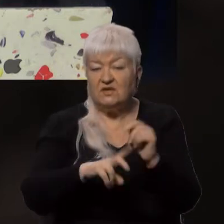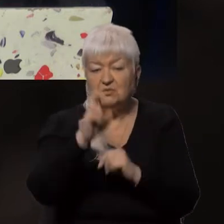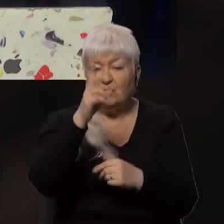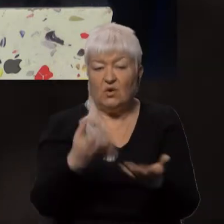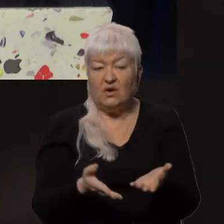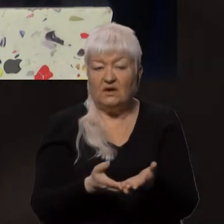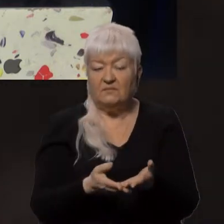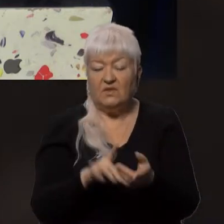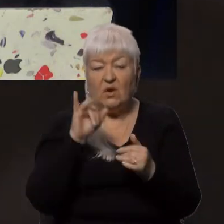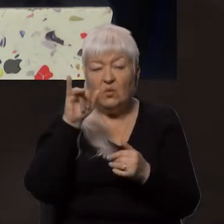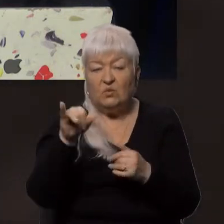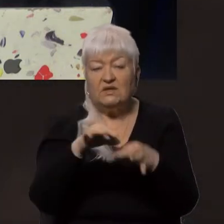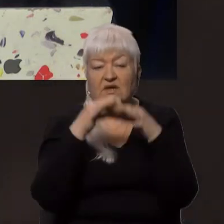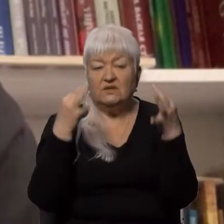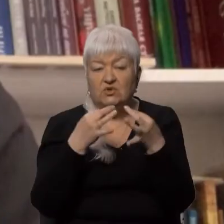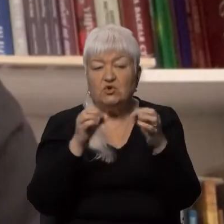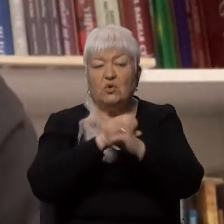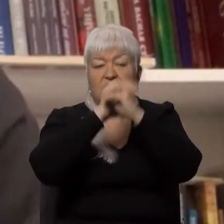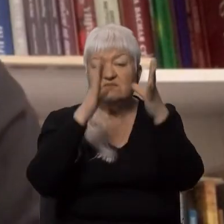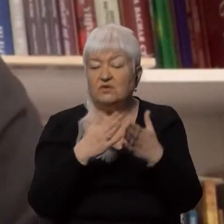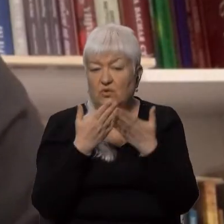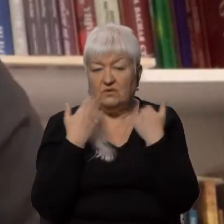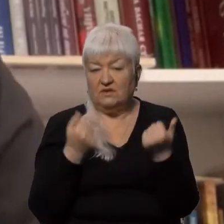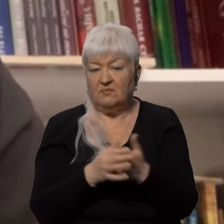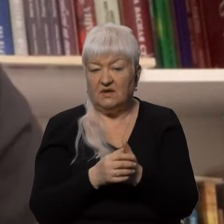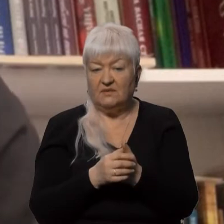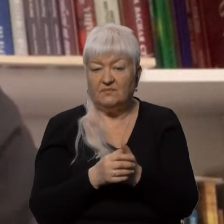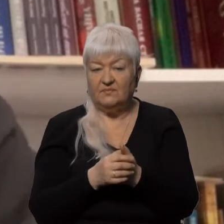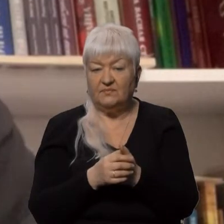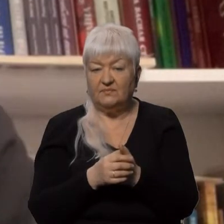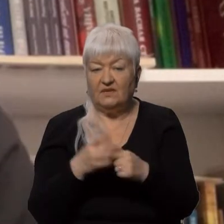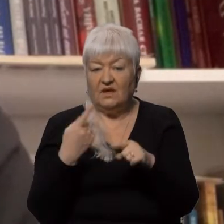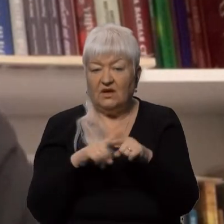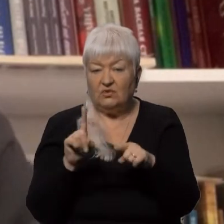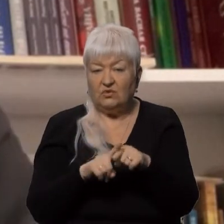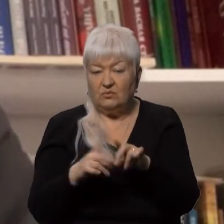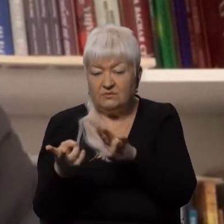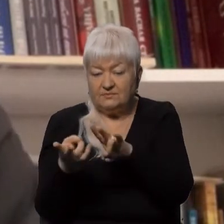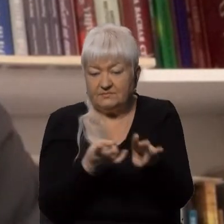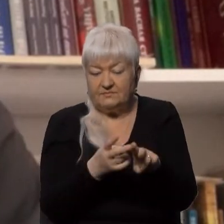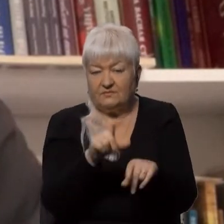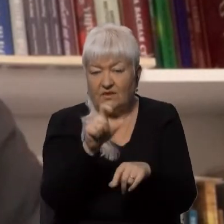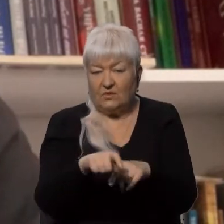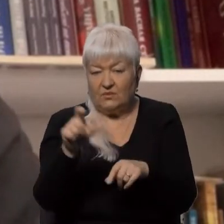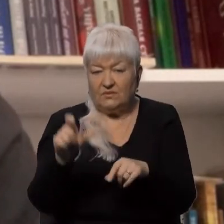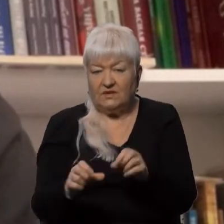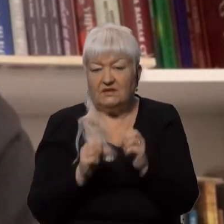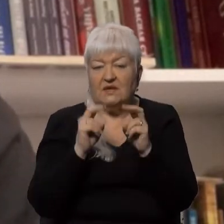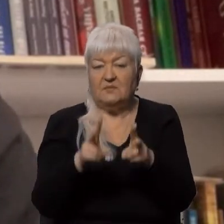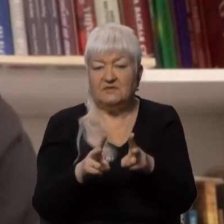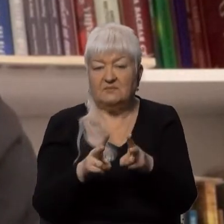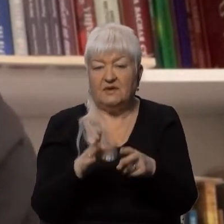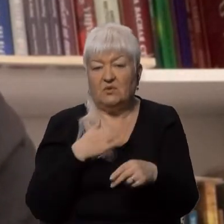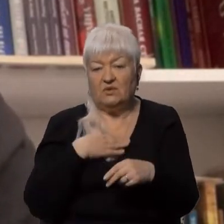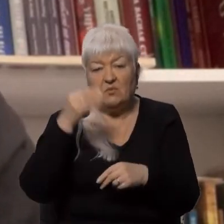них нічого святого немає. Тому наражати людей на небезпеку, на мою думку, такий жест